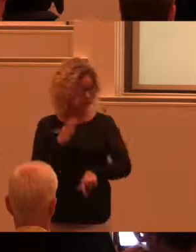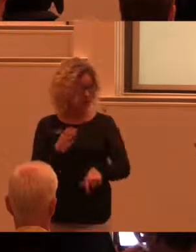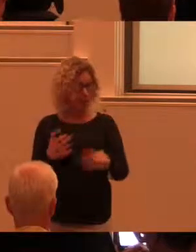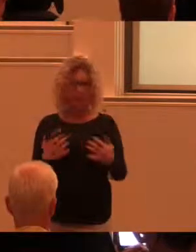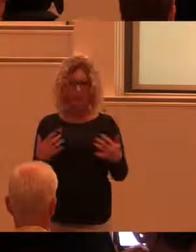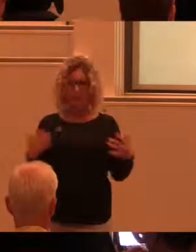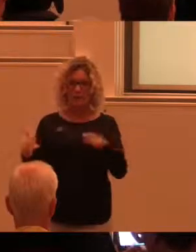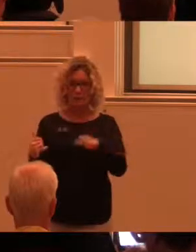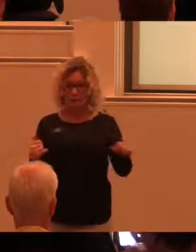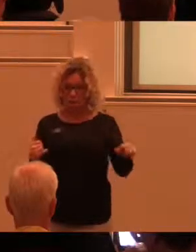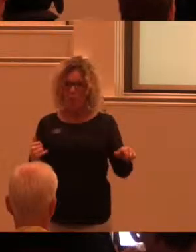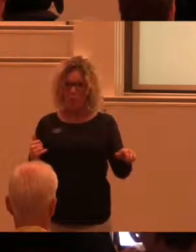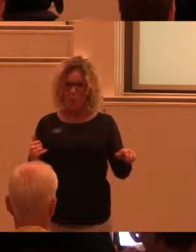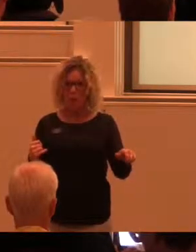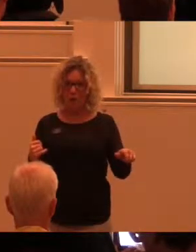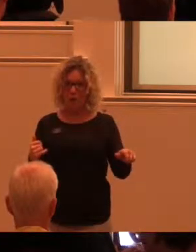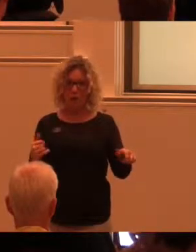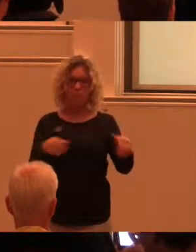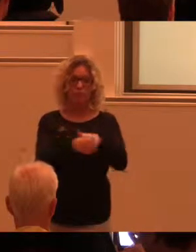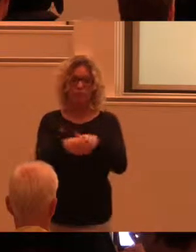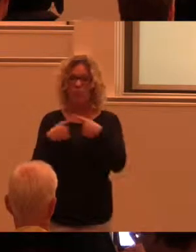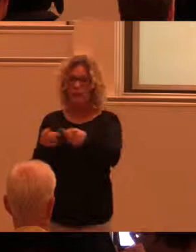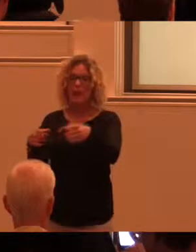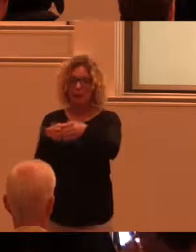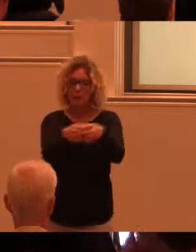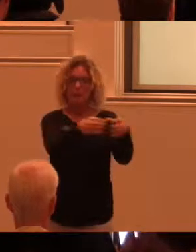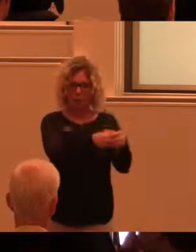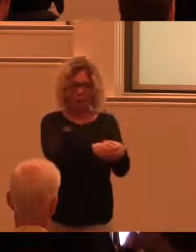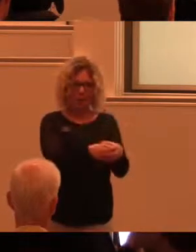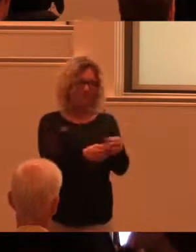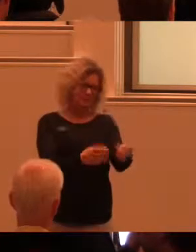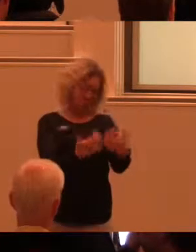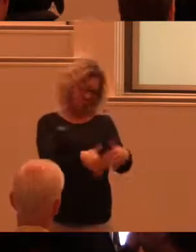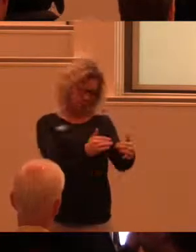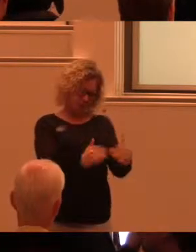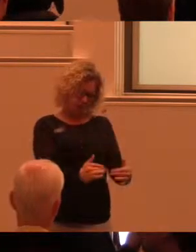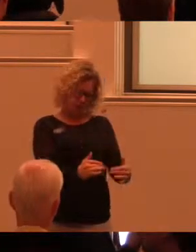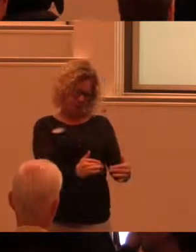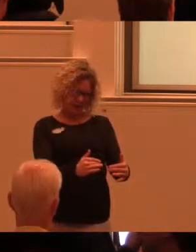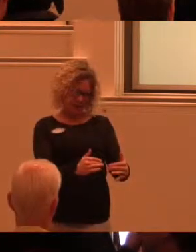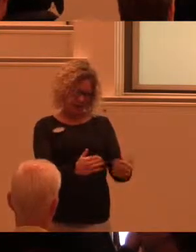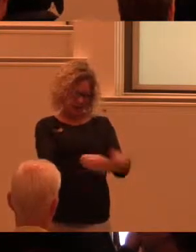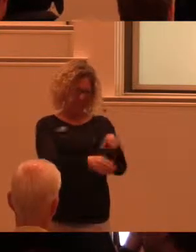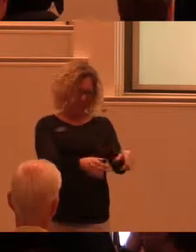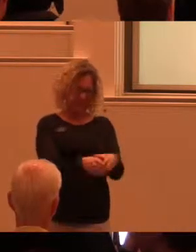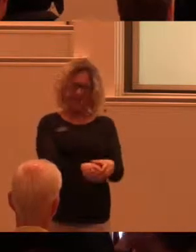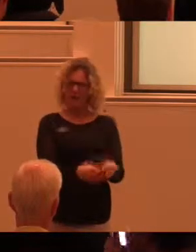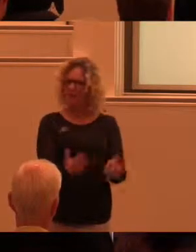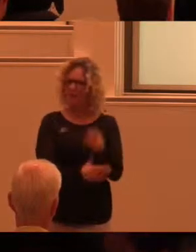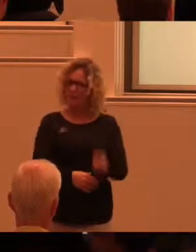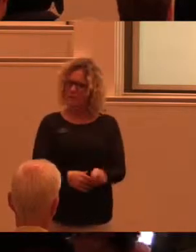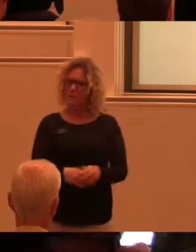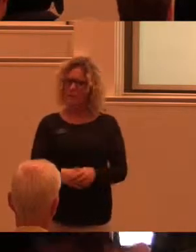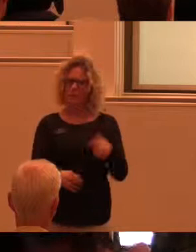Fler och fler personer blir kategoriserade med funktionsnedsättning bland arbetslösa. Vad gör vi egentligen? Någon gång så